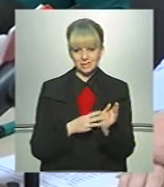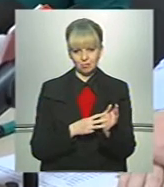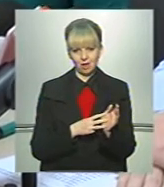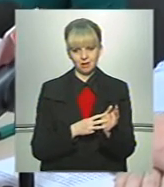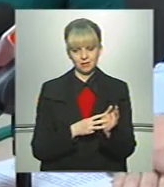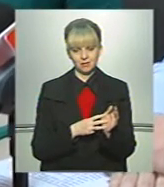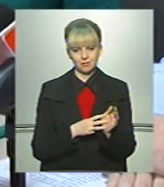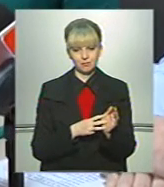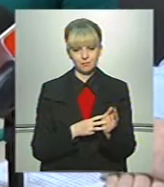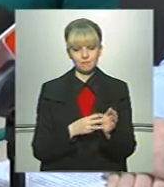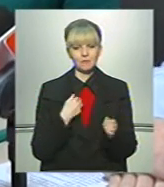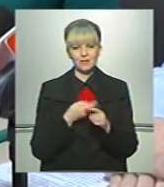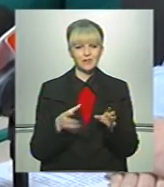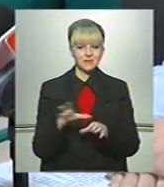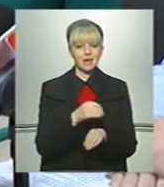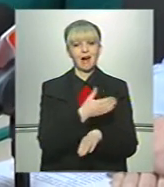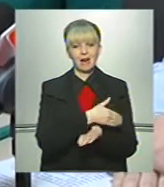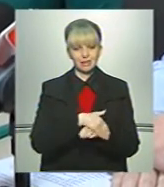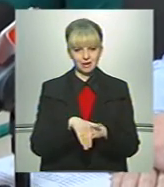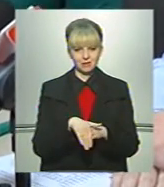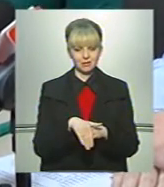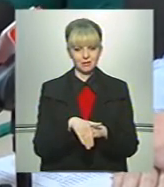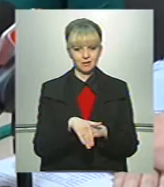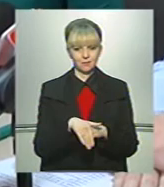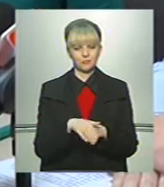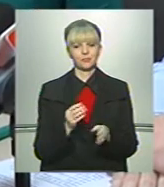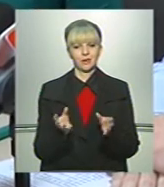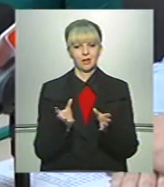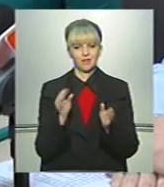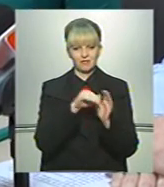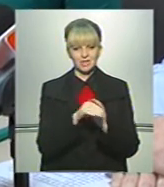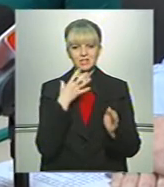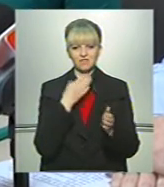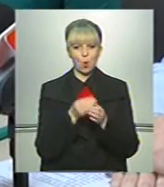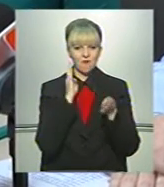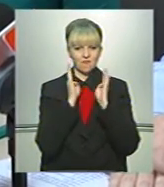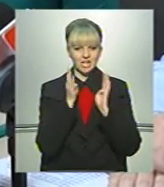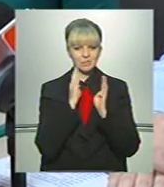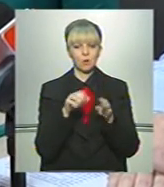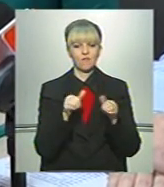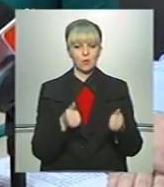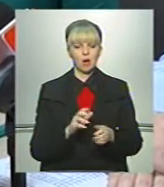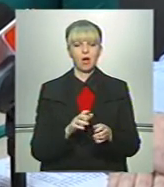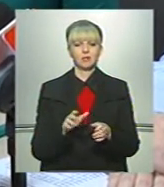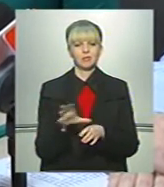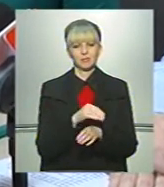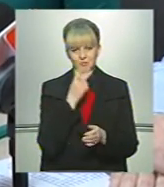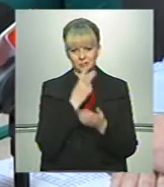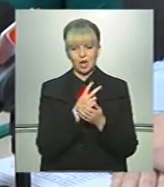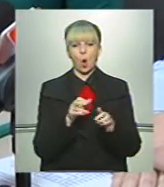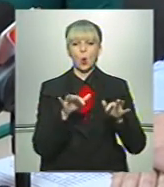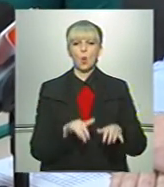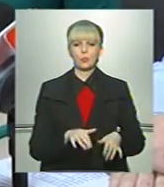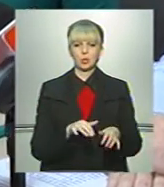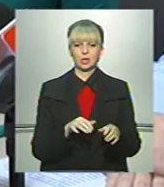ці адреси виставлю у себе на фейсбуці, вони оформлені всі як комп'ютерні клуби якісь,